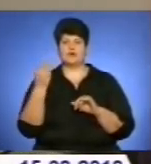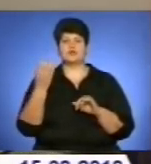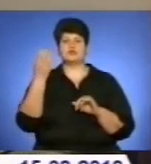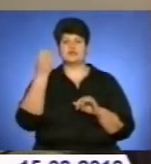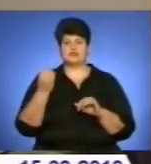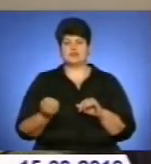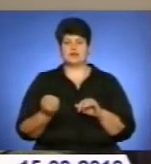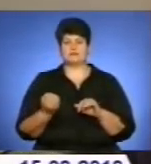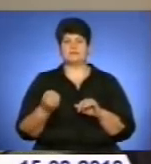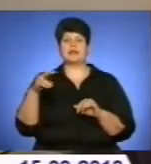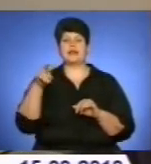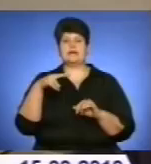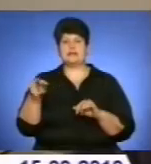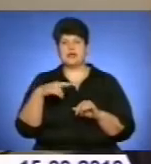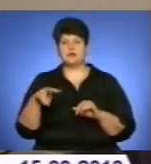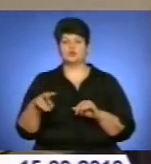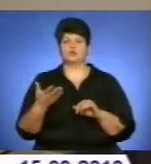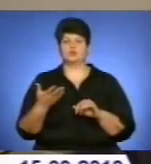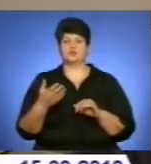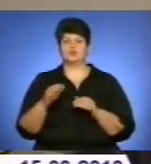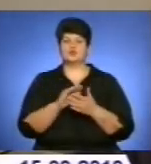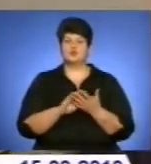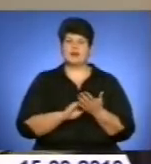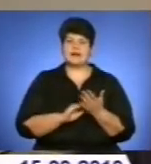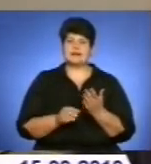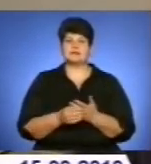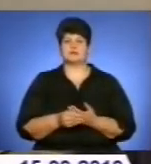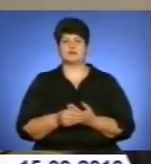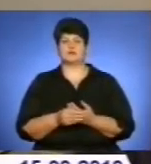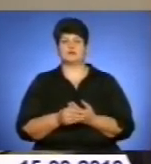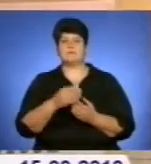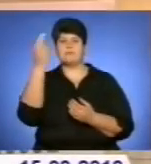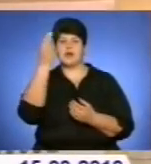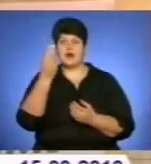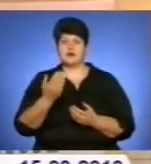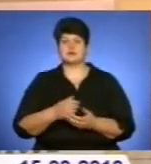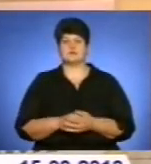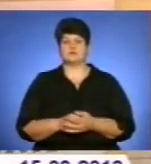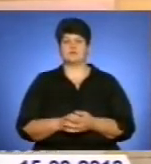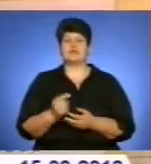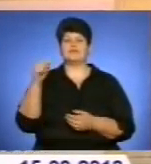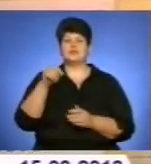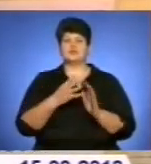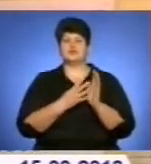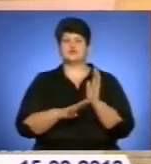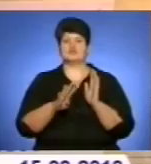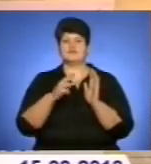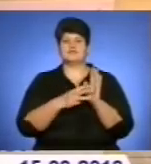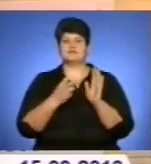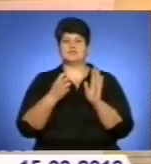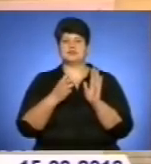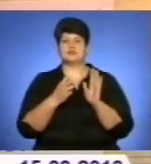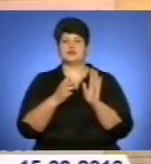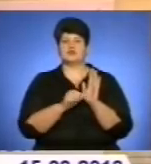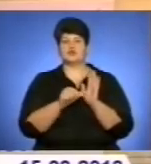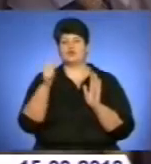проводимо виставку, присвячену нашій живій легенді, людину, яку по-справді можна по ній